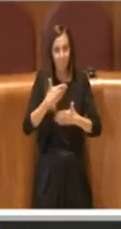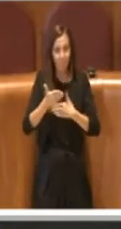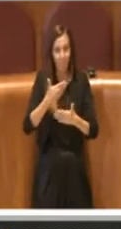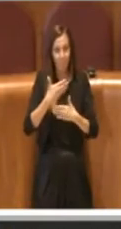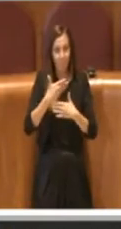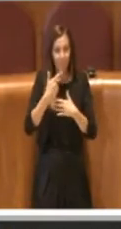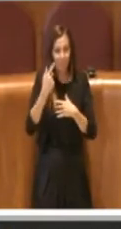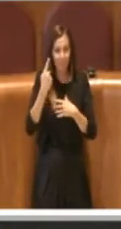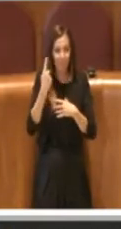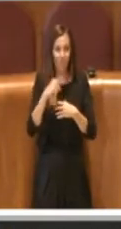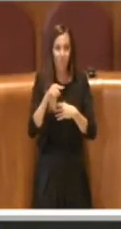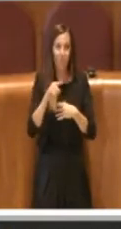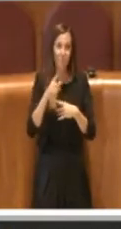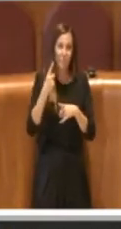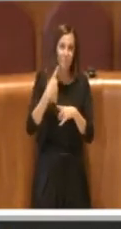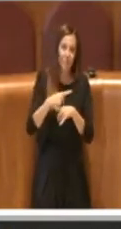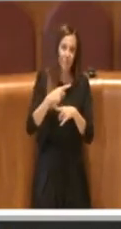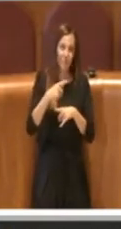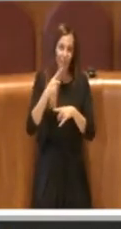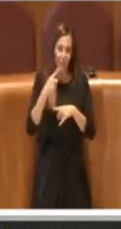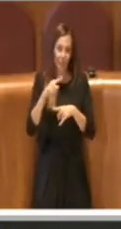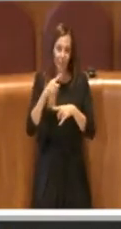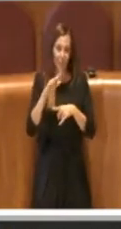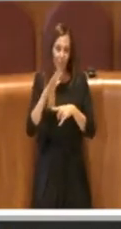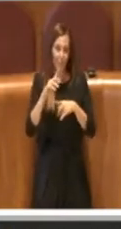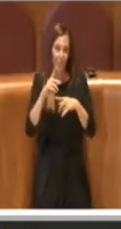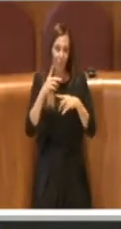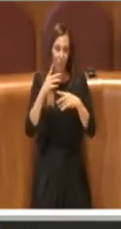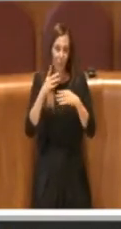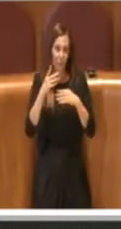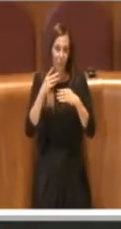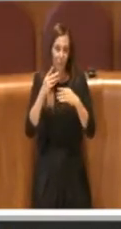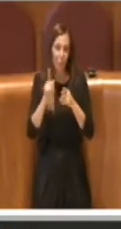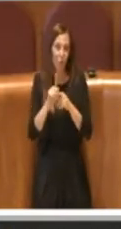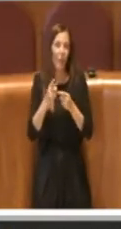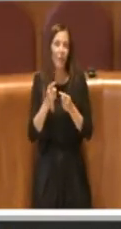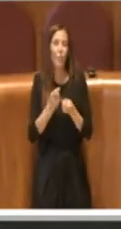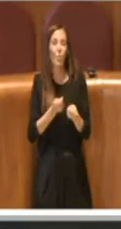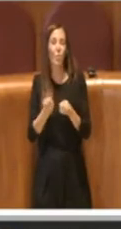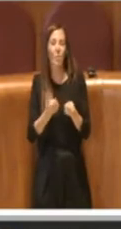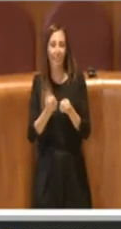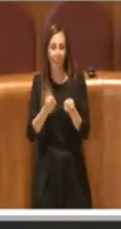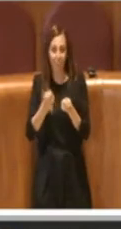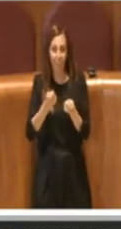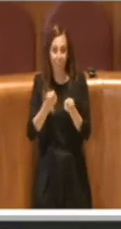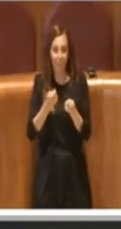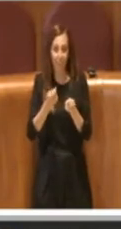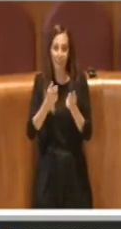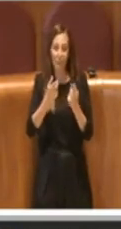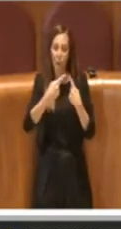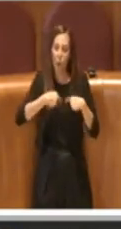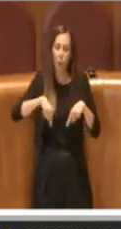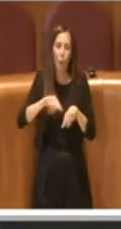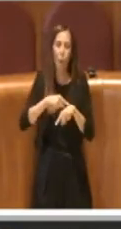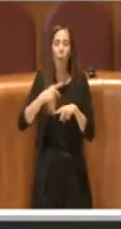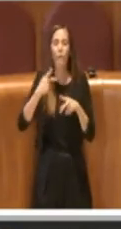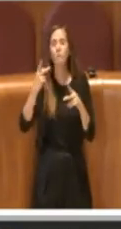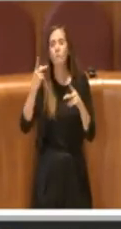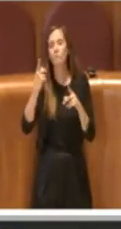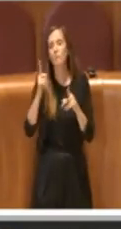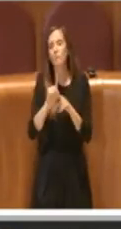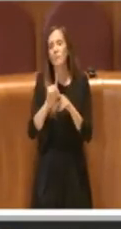diciamolo, strumentalizzata. Adesso noi cercheremo di ragionare al di là delle strumentalizzazioni.